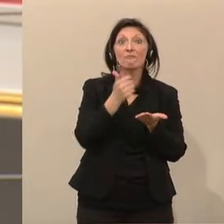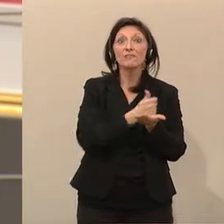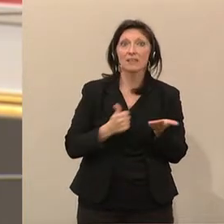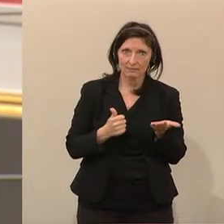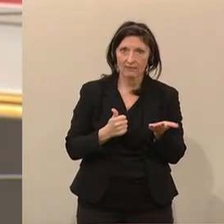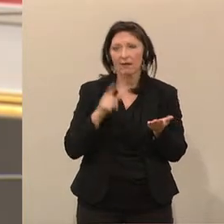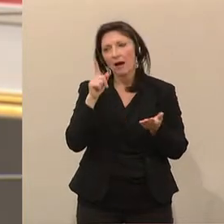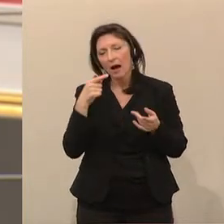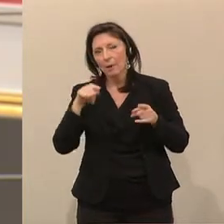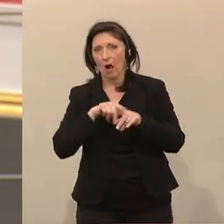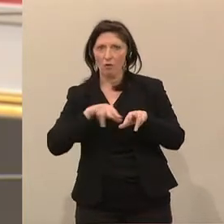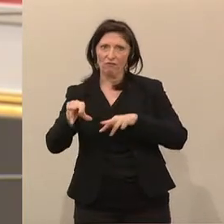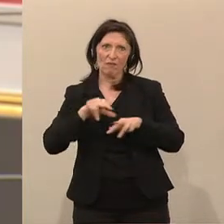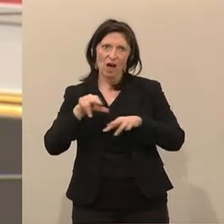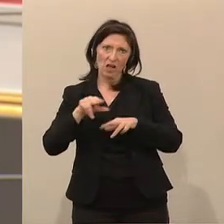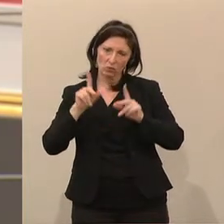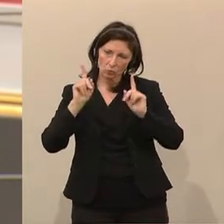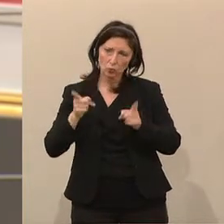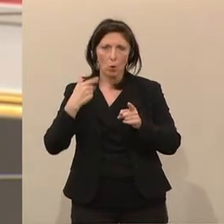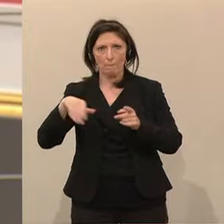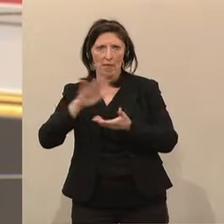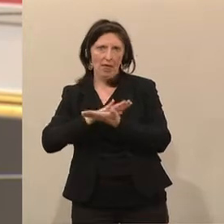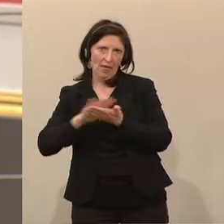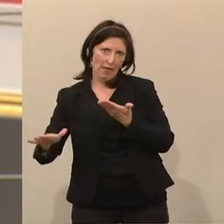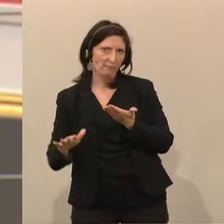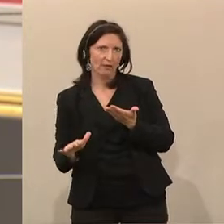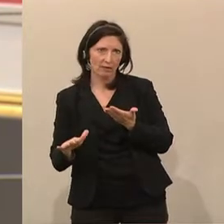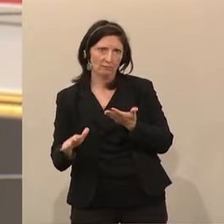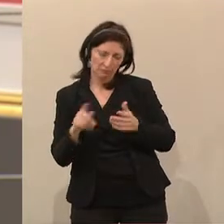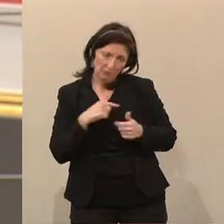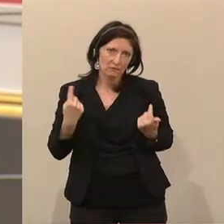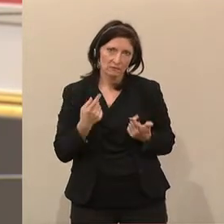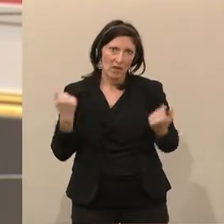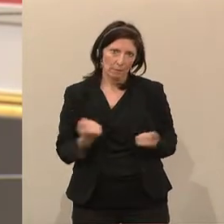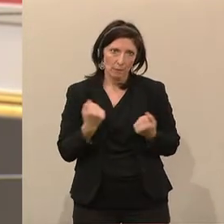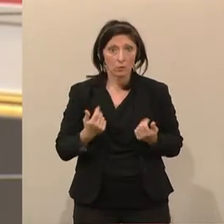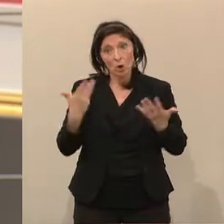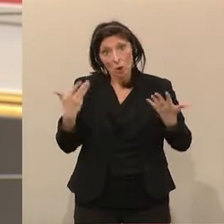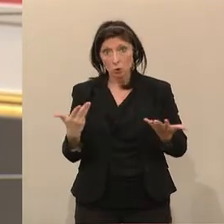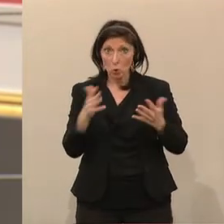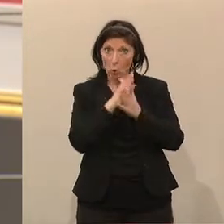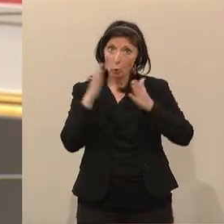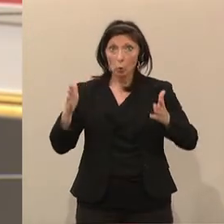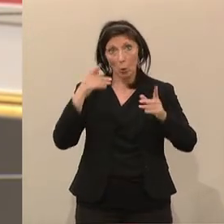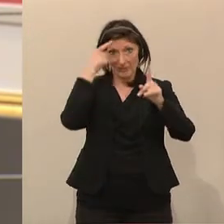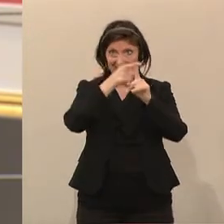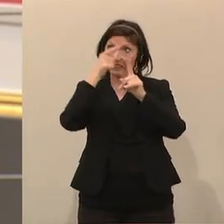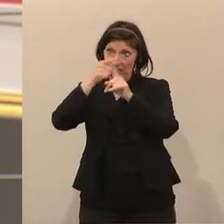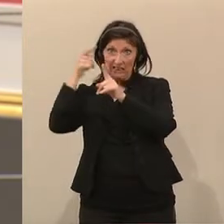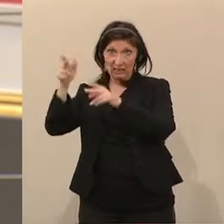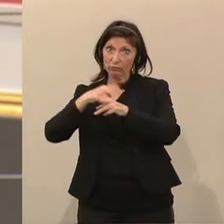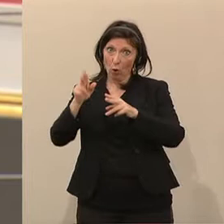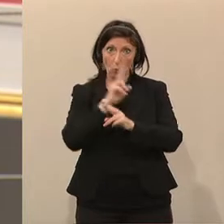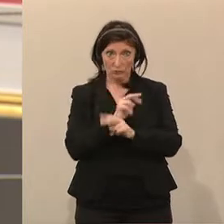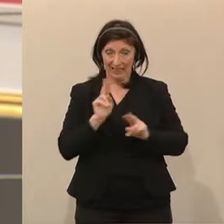Verwaltungsvereinfachung auf der anderen Seite auch durchzusetzen. Das sind einmal die großen Linien unserer Ratspräsidentschaft.